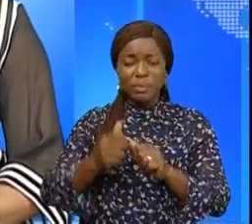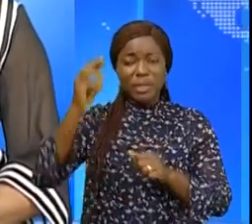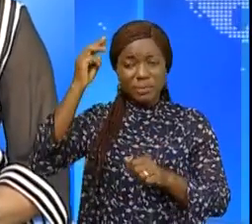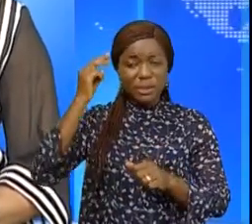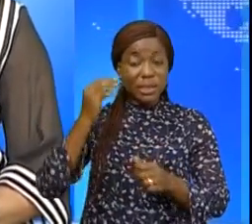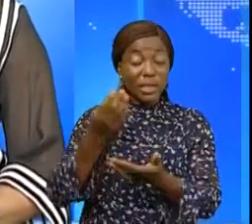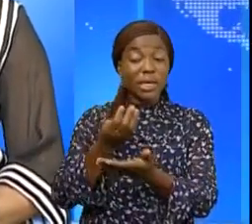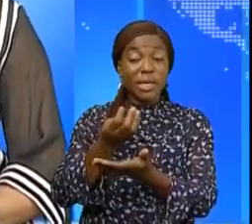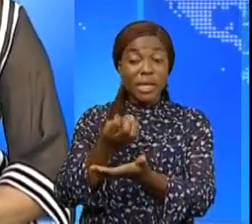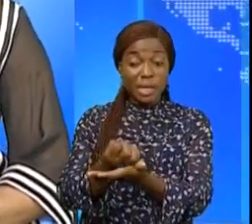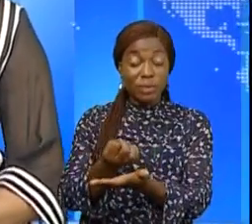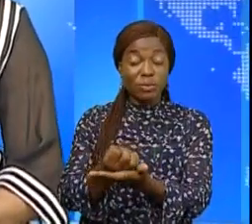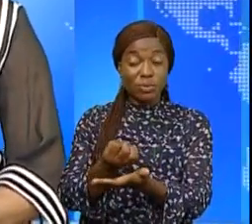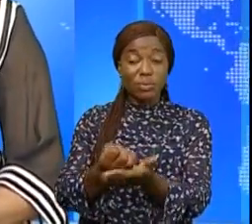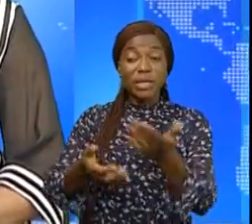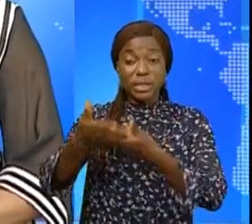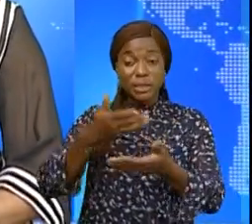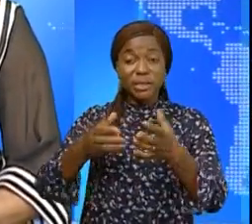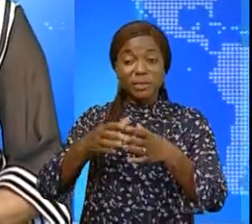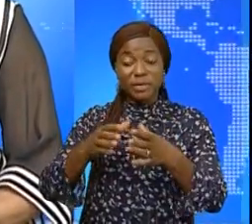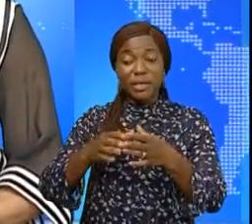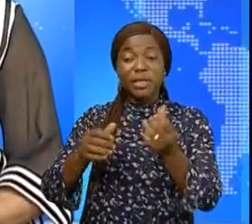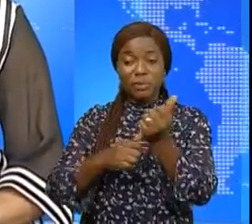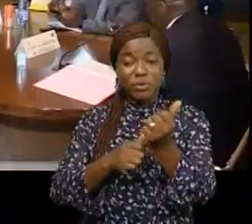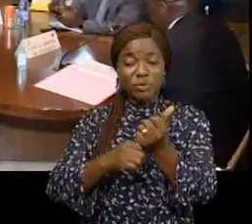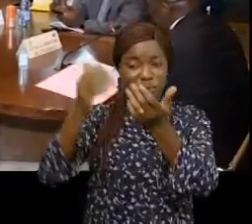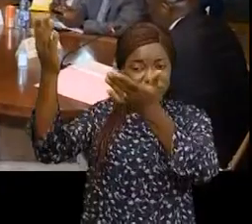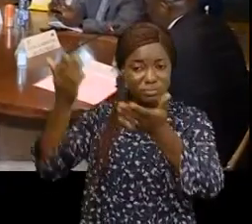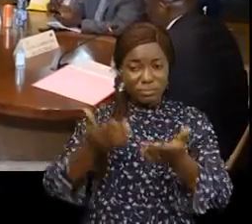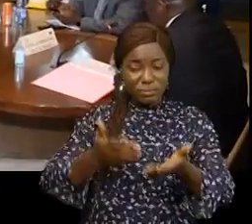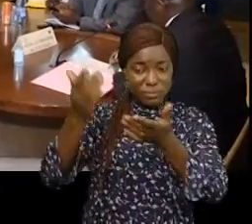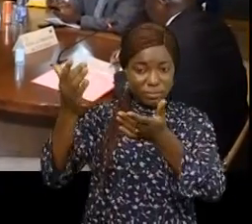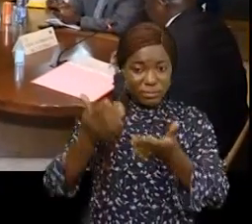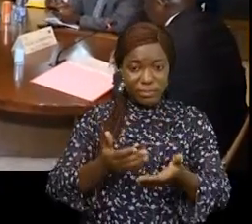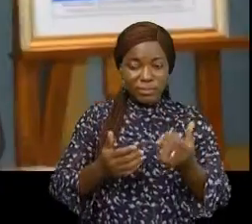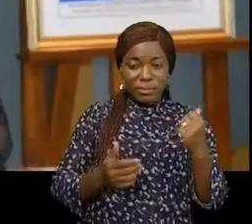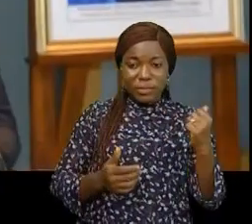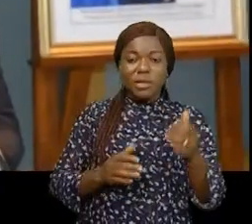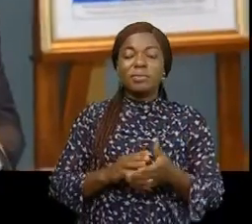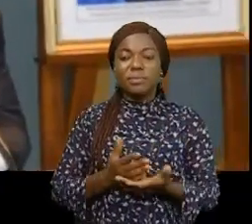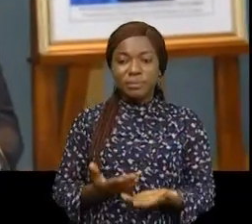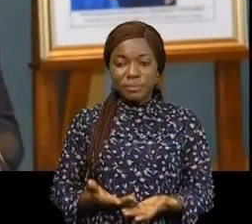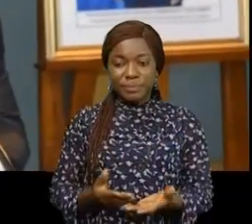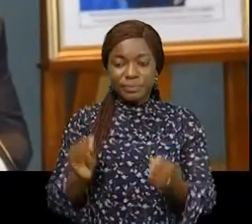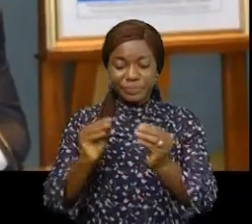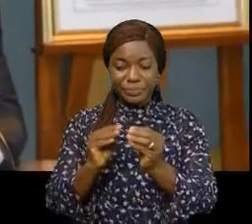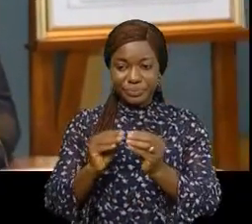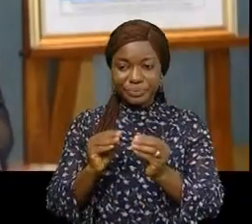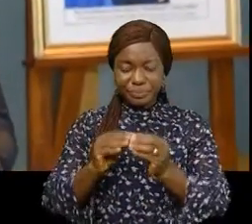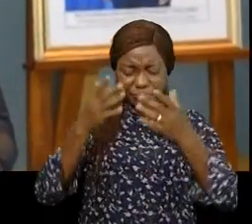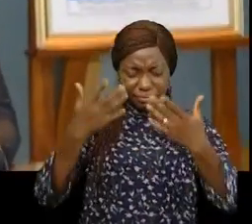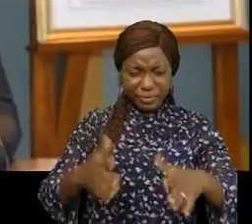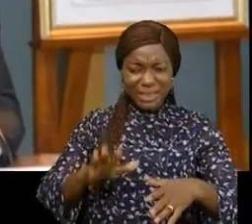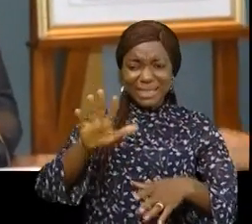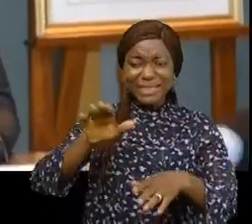échangé avec les opérateurs économiques de son secteur. C une fumée blanche qui vient de sortir de cette réunion de plus de 5 heures au